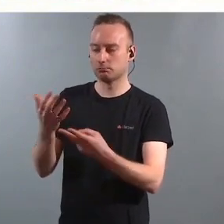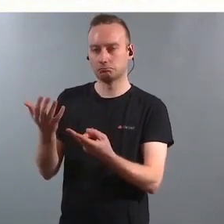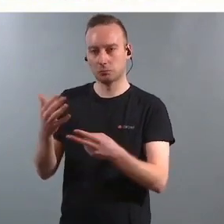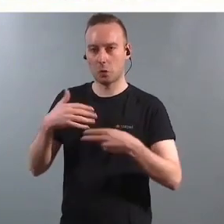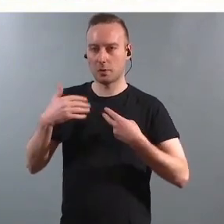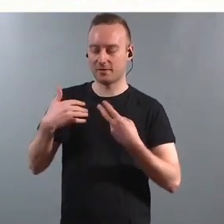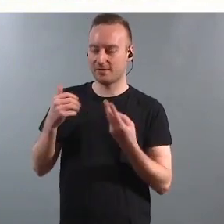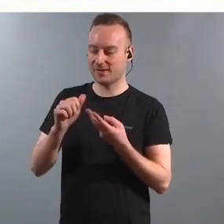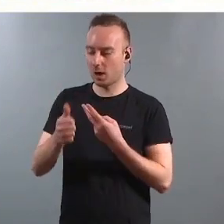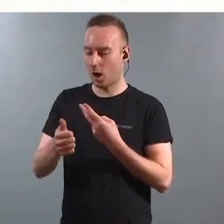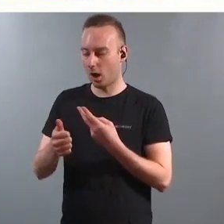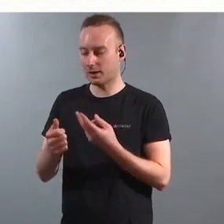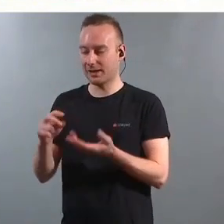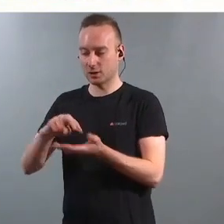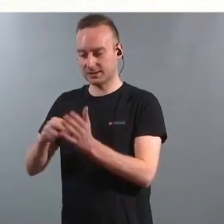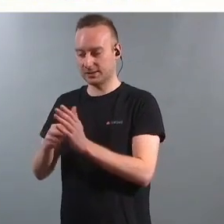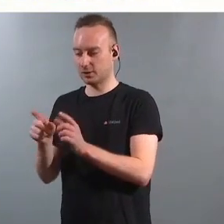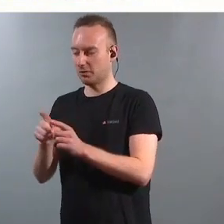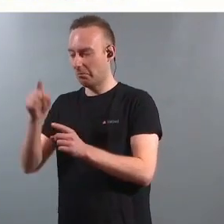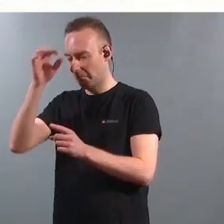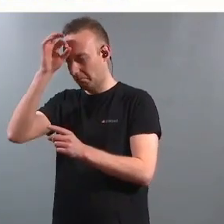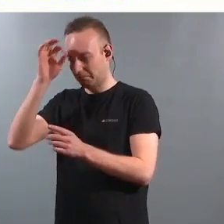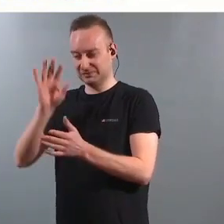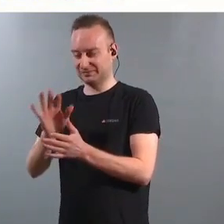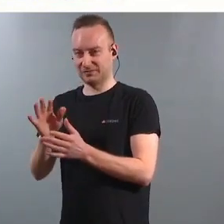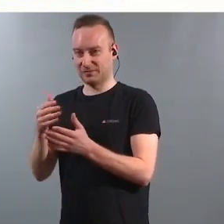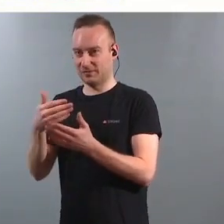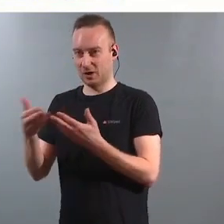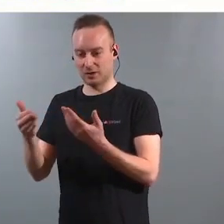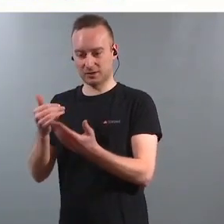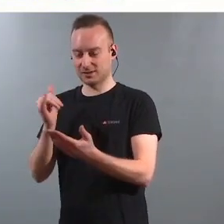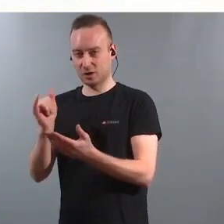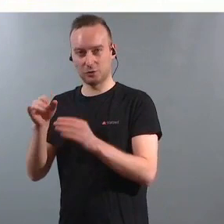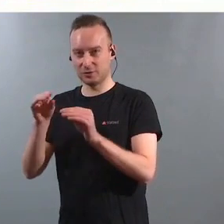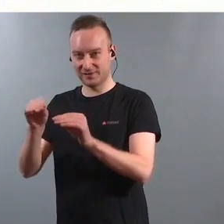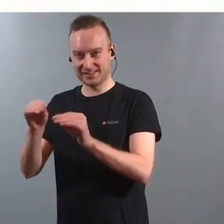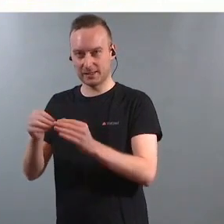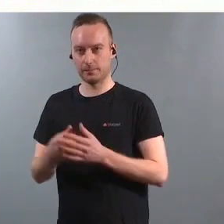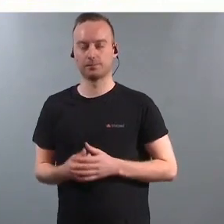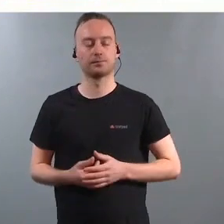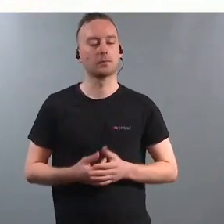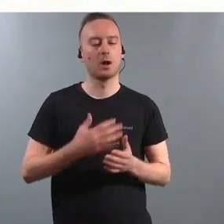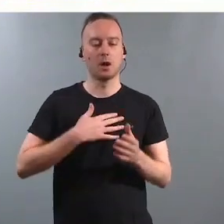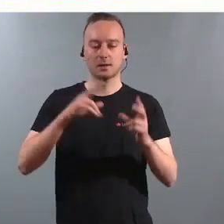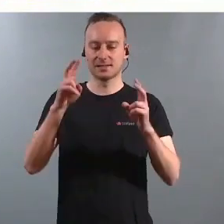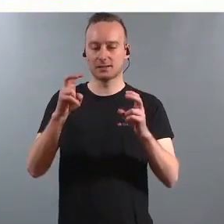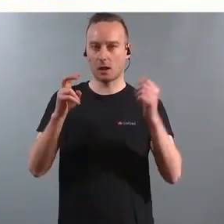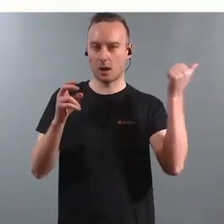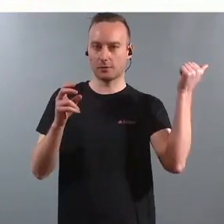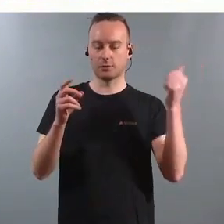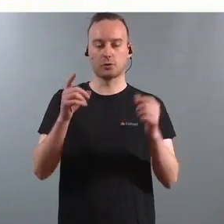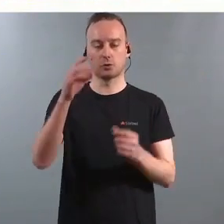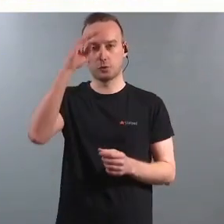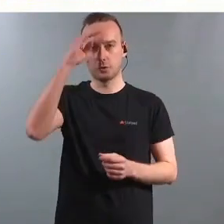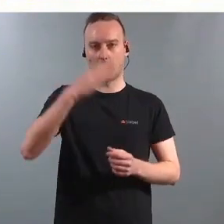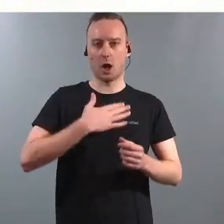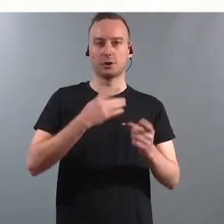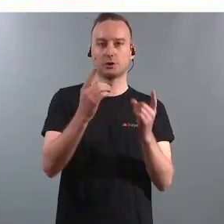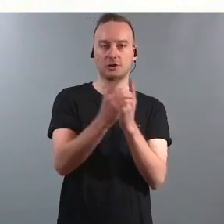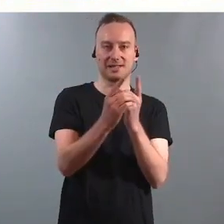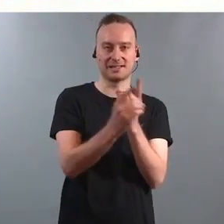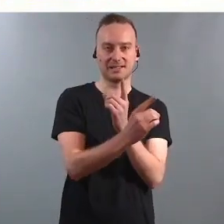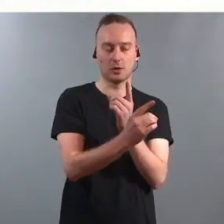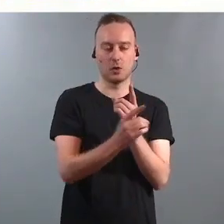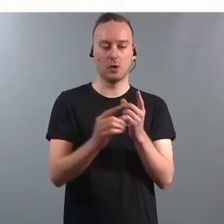kunne det faget de skulle undervise i. Og her har vi et sitat fra en gutt som hadde dysleksi, og som han selv sa, et lite